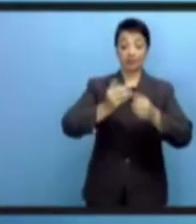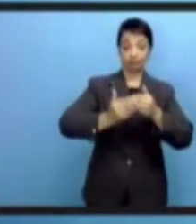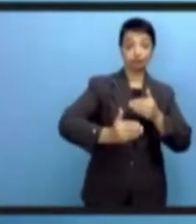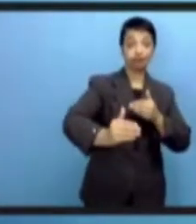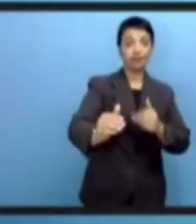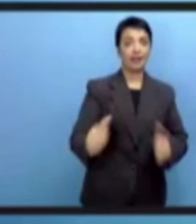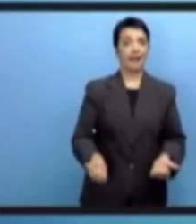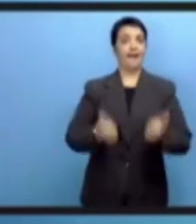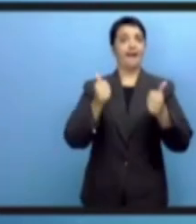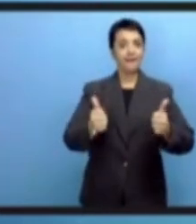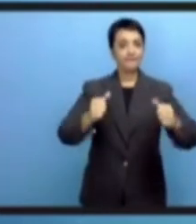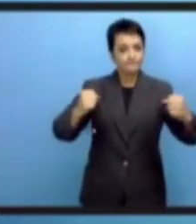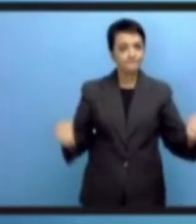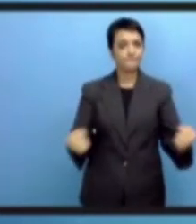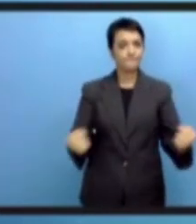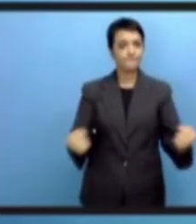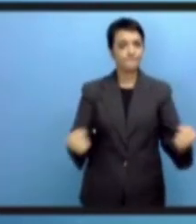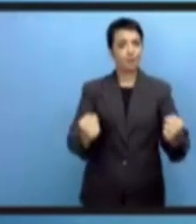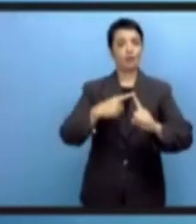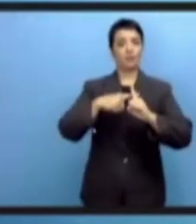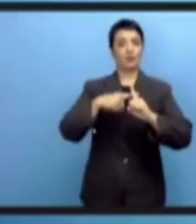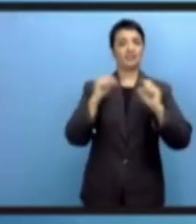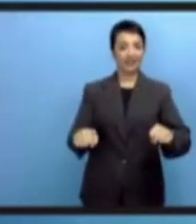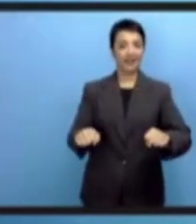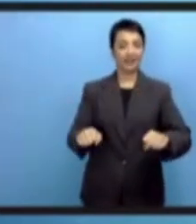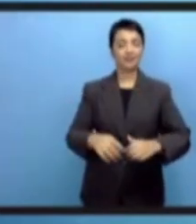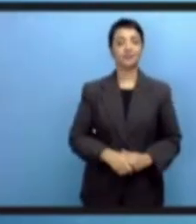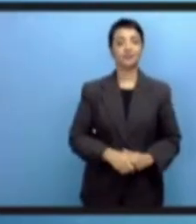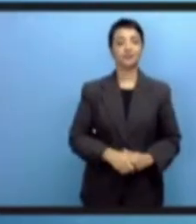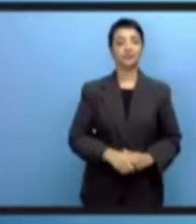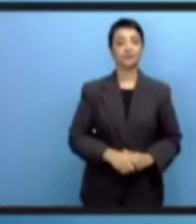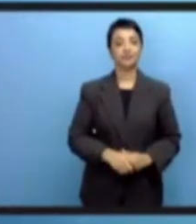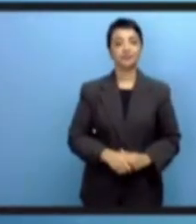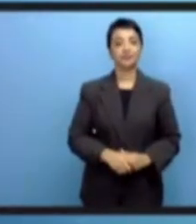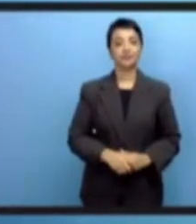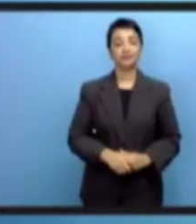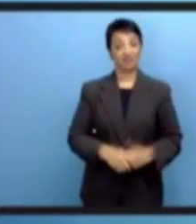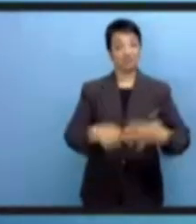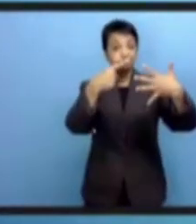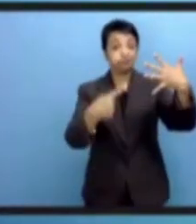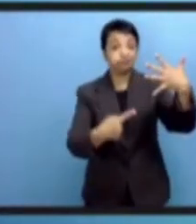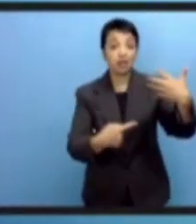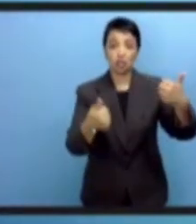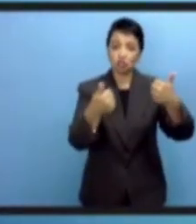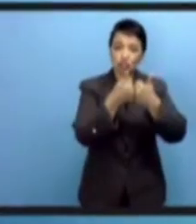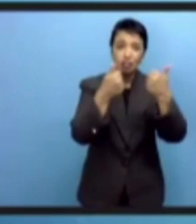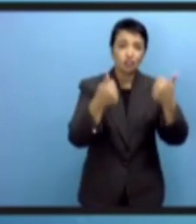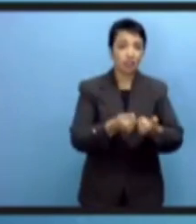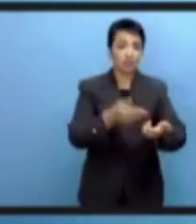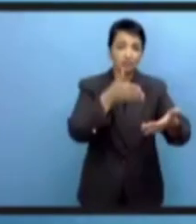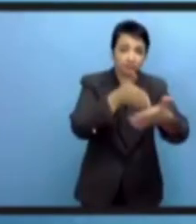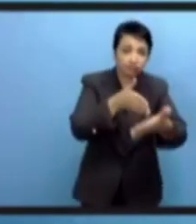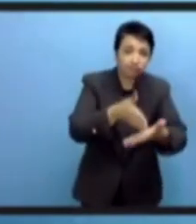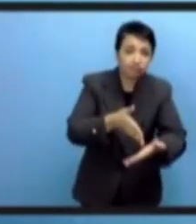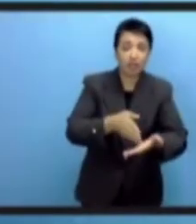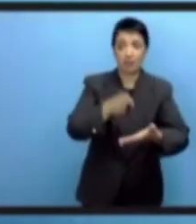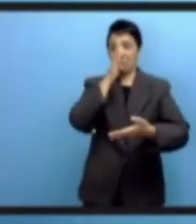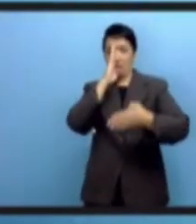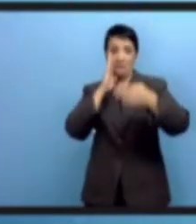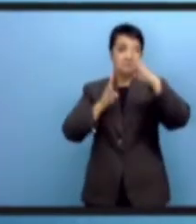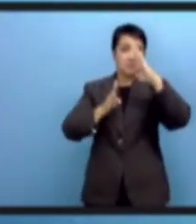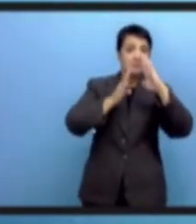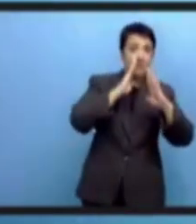вот буквально вчера. И у нас стоит задачи перед нами. И мы понимаем,